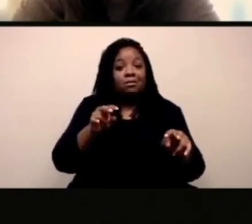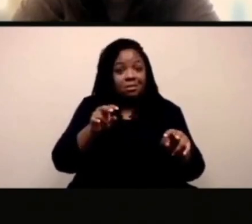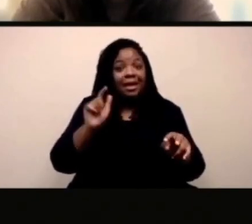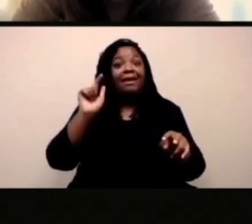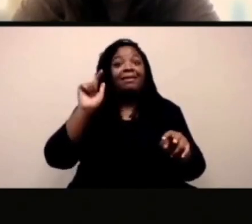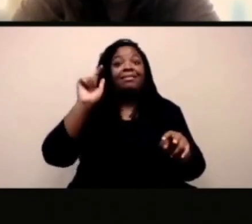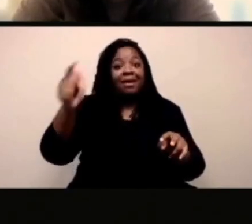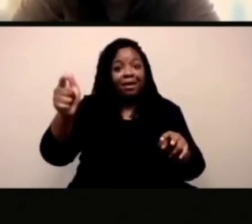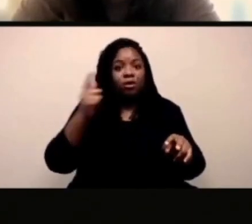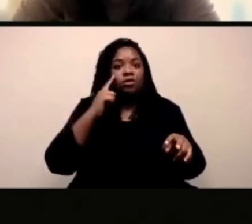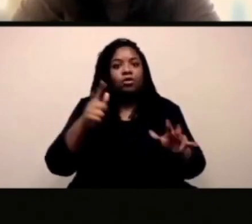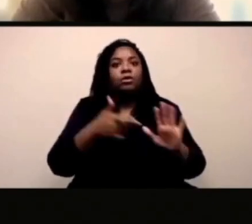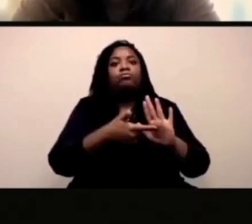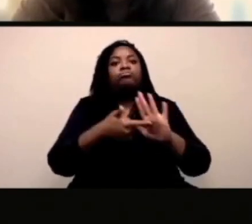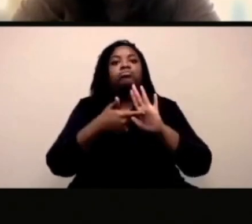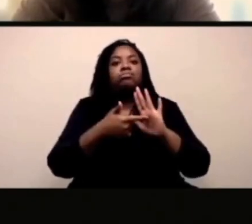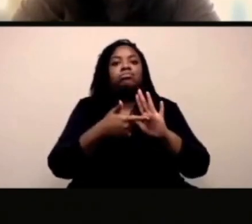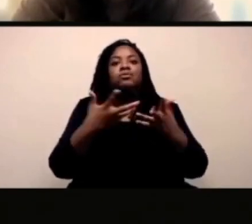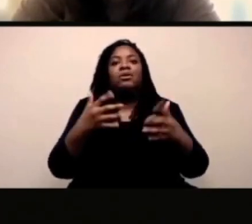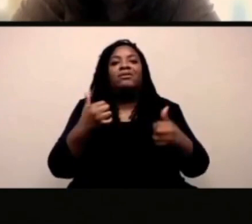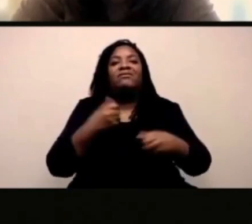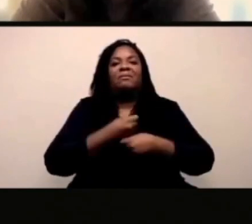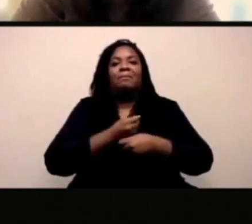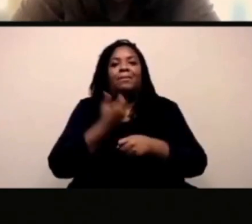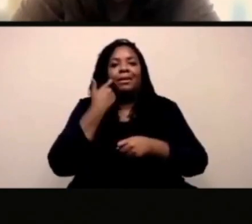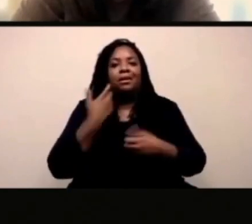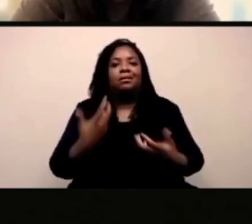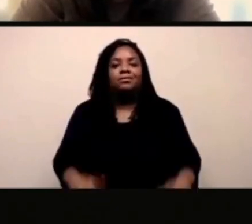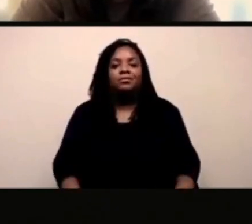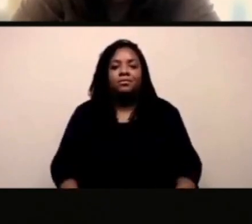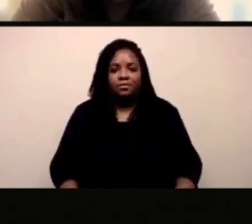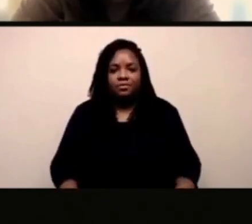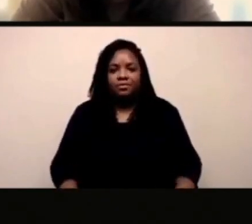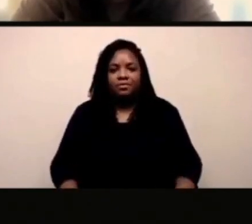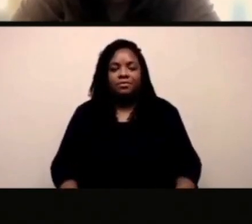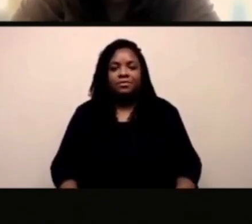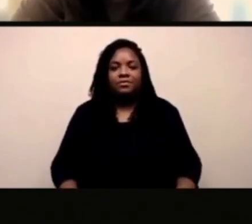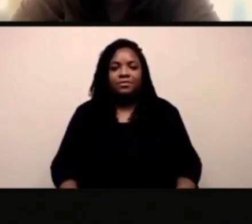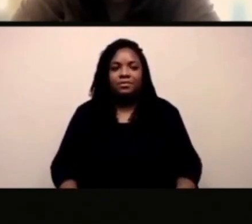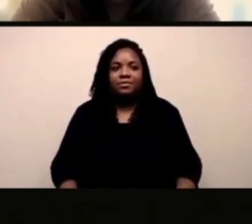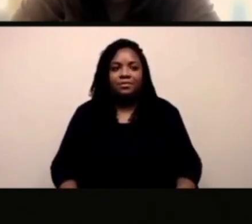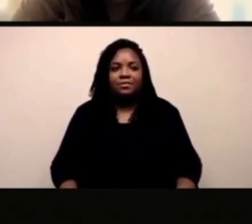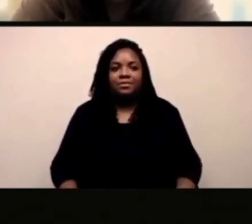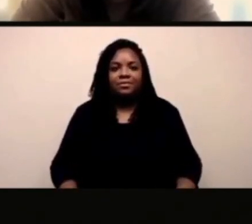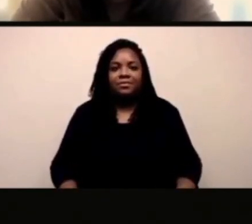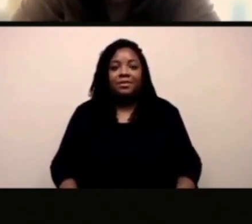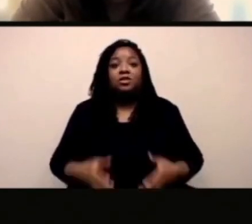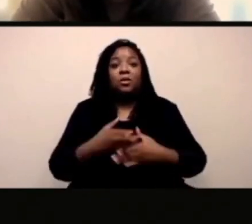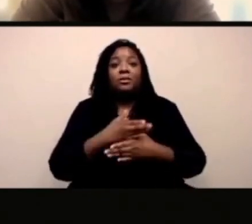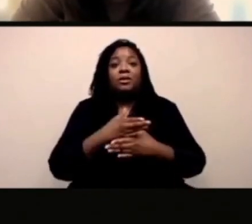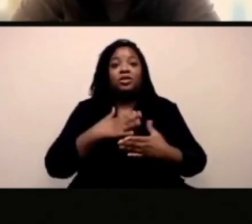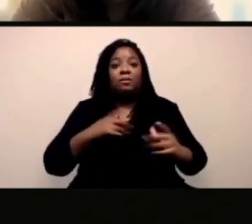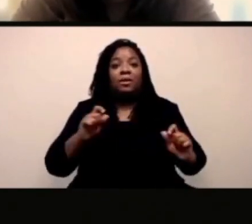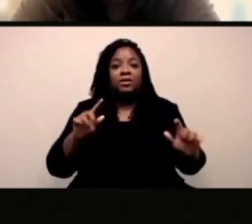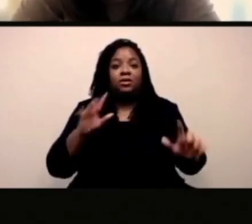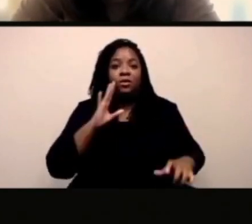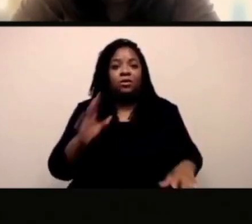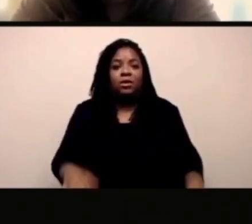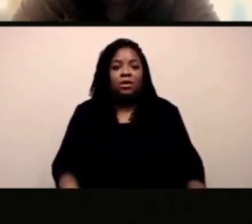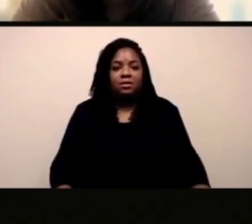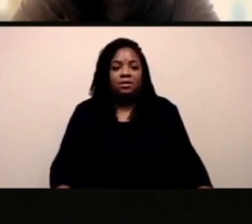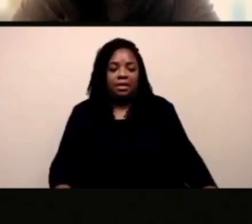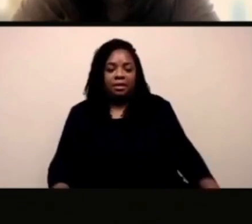e vogliamo che potete creare insieme a noi e condividere insieme a noi il lavoro in progress.